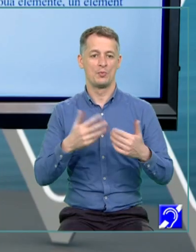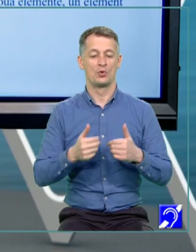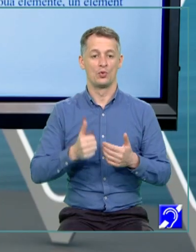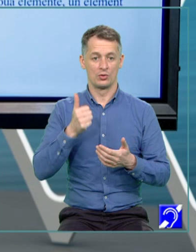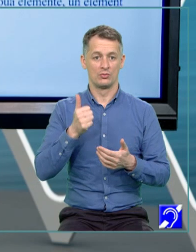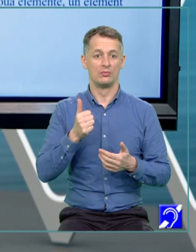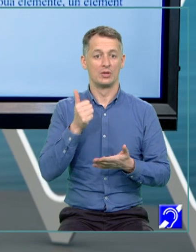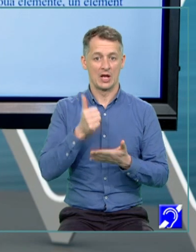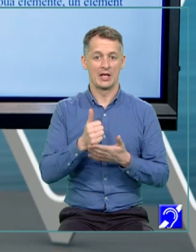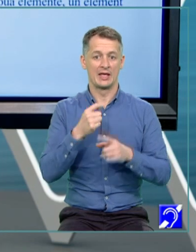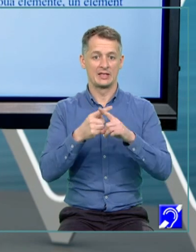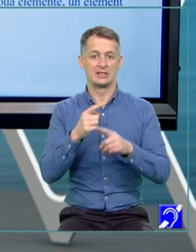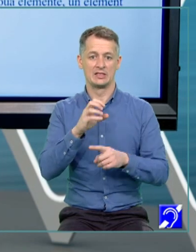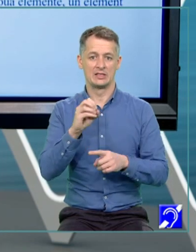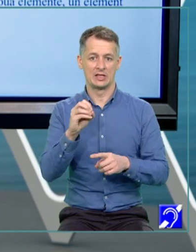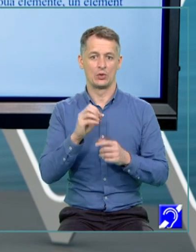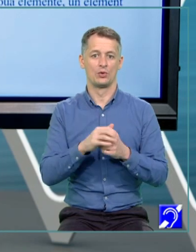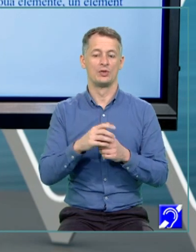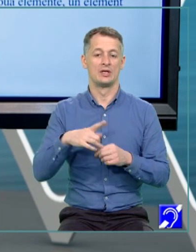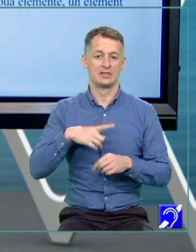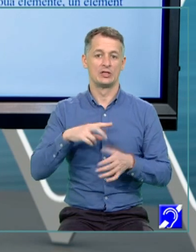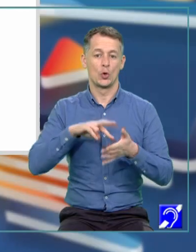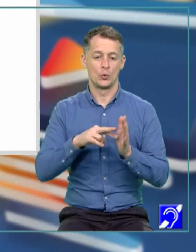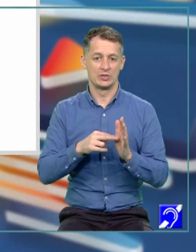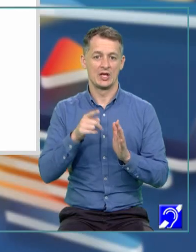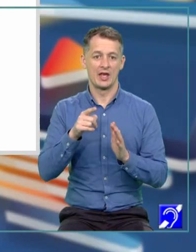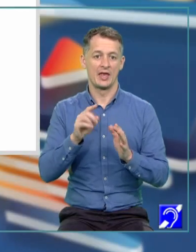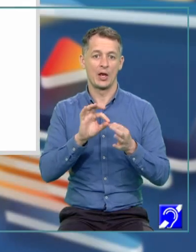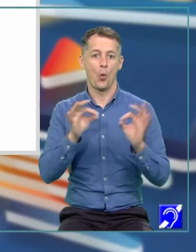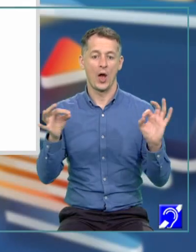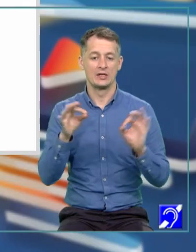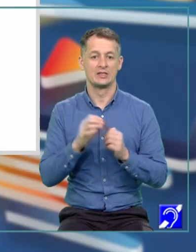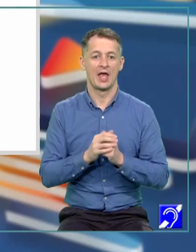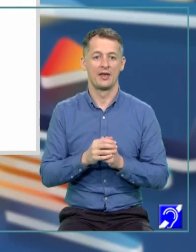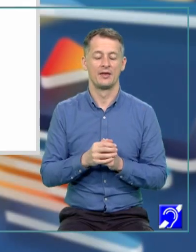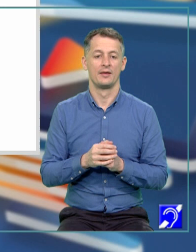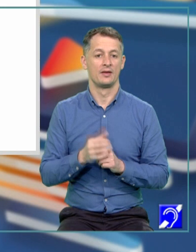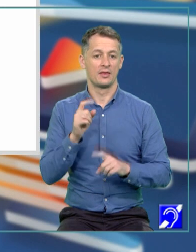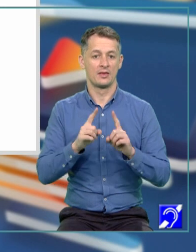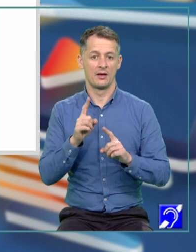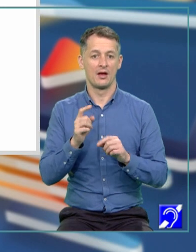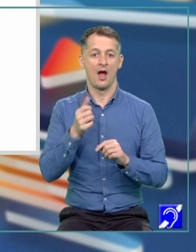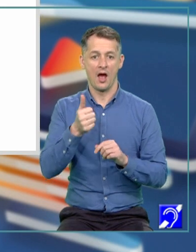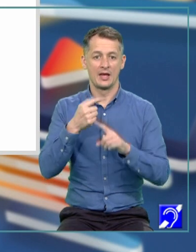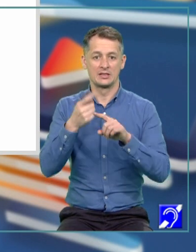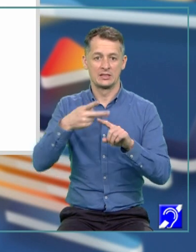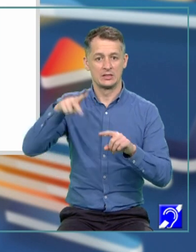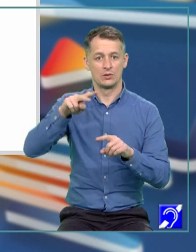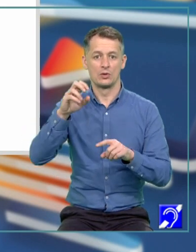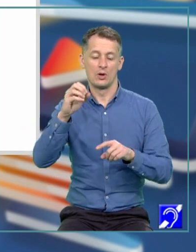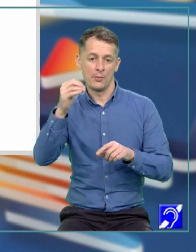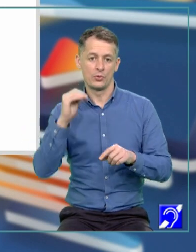X0 se numește soluția ecuației 1 dacă AX0 la puterea a doua plus